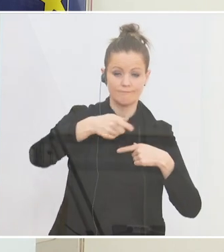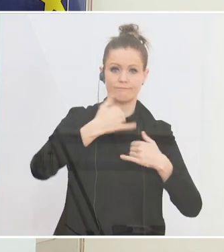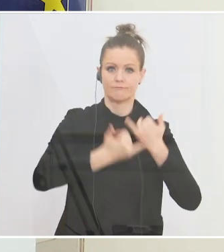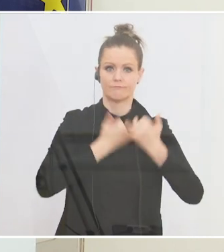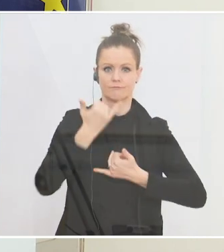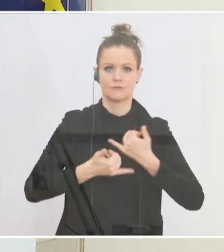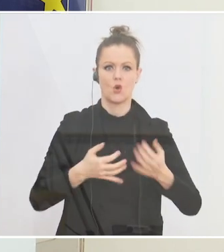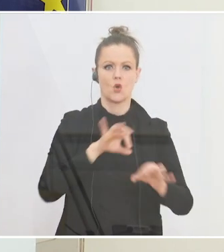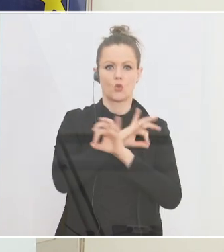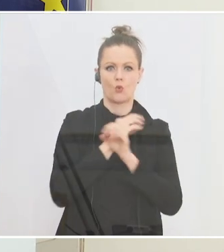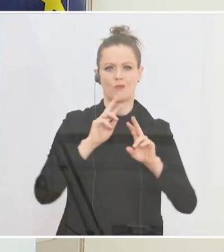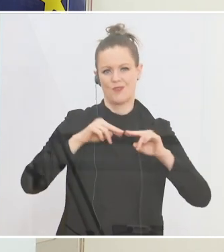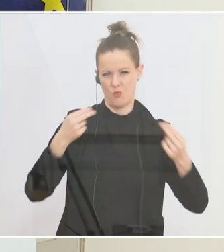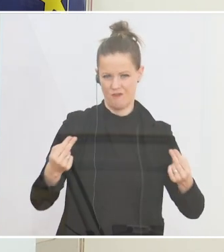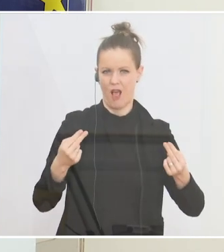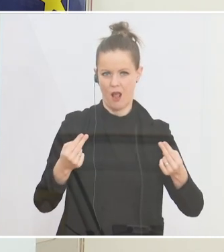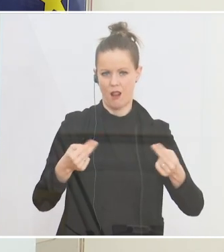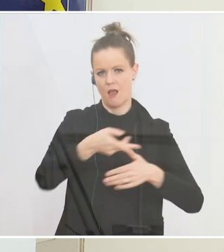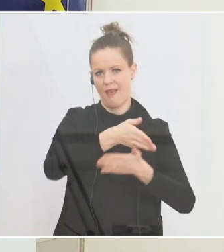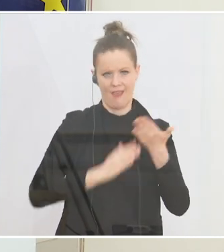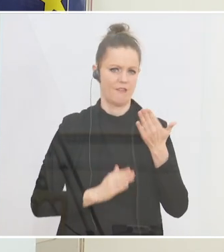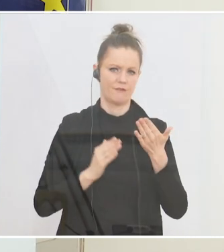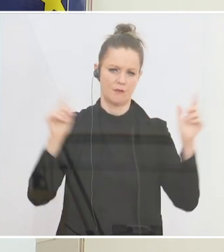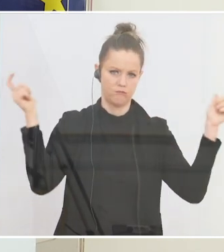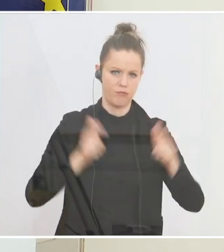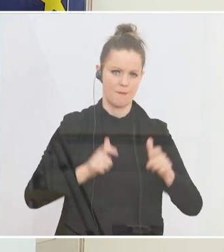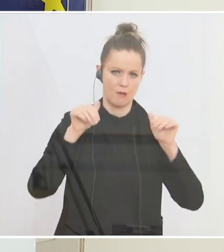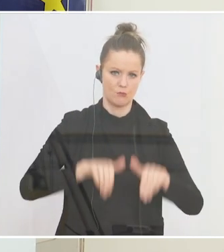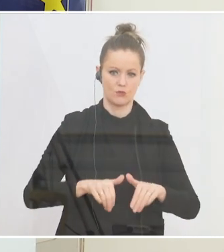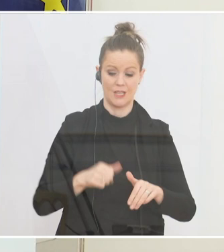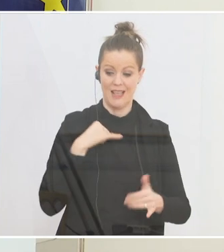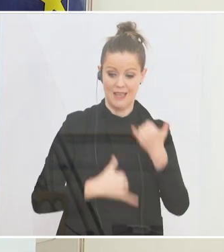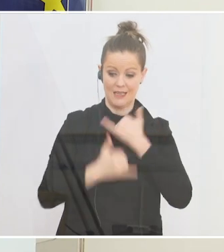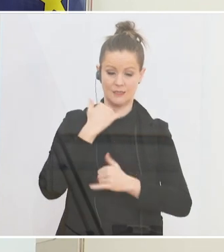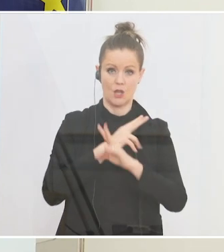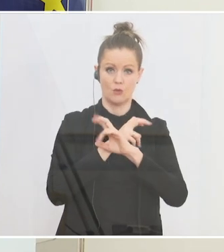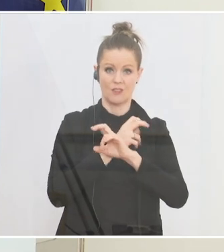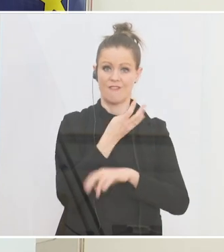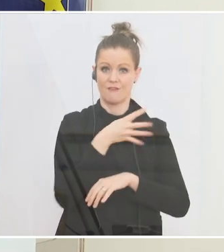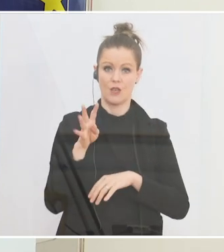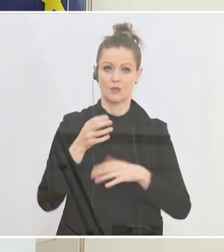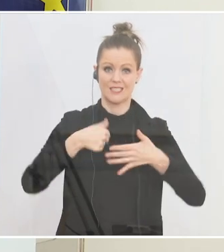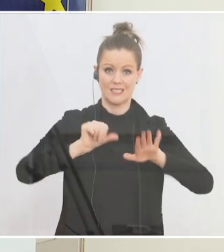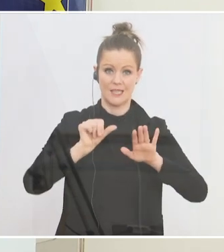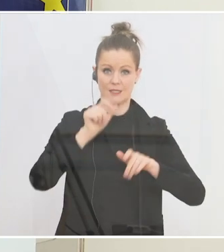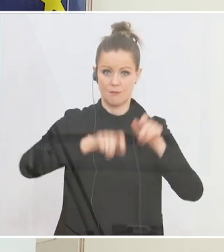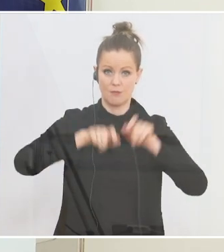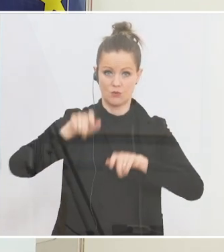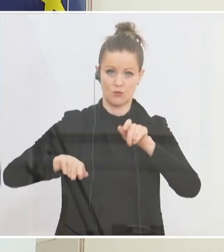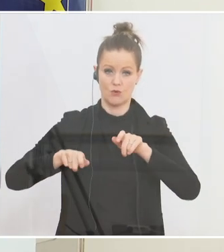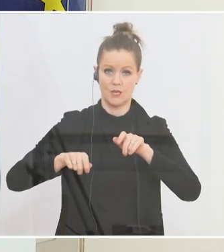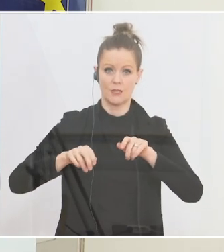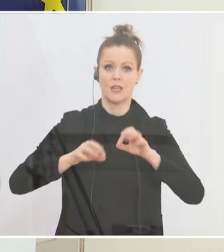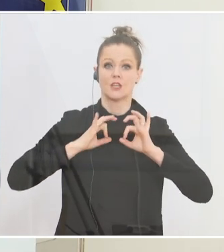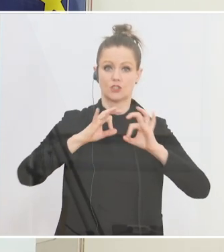der tödlichen Unfälle jedenfalls halbieren. Wir haben in Österreich letztes Jahr rund 416 Personen gehabt, die im